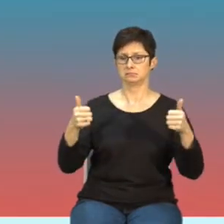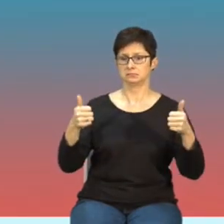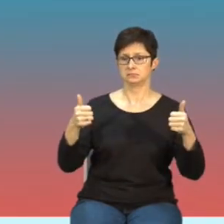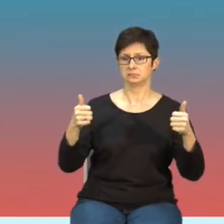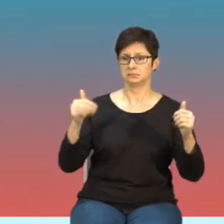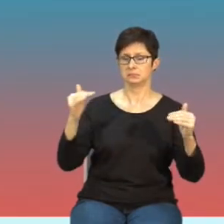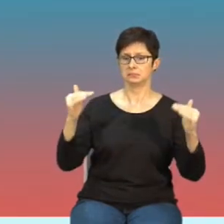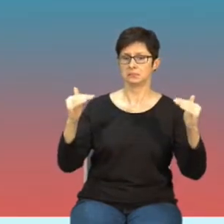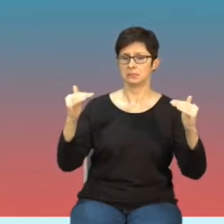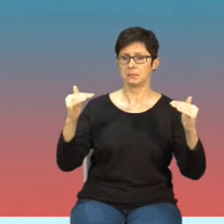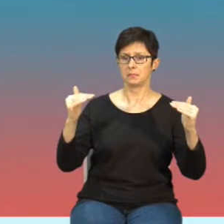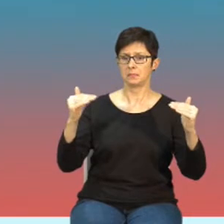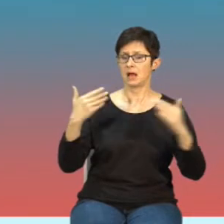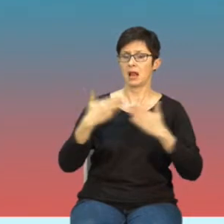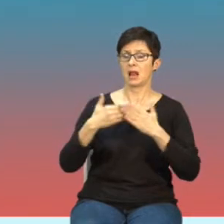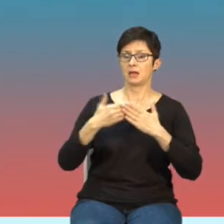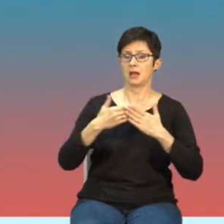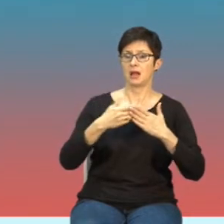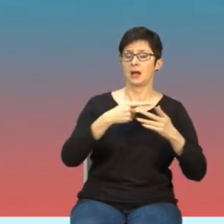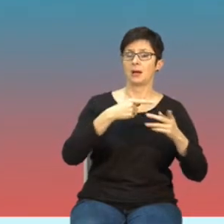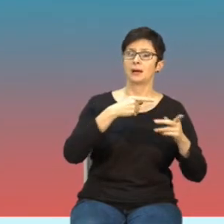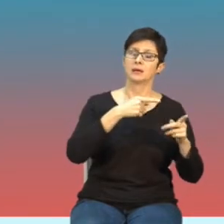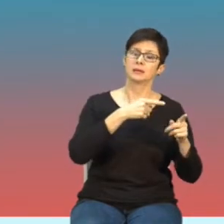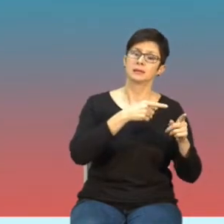jako, że minimalną wartość,